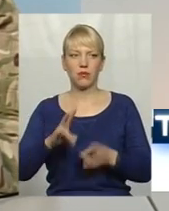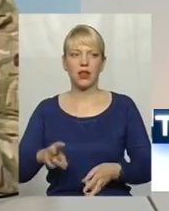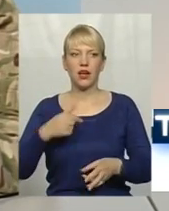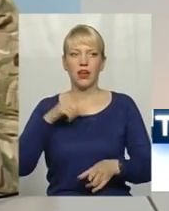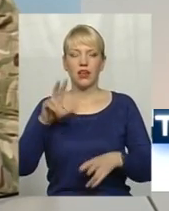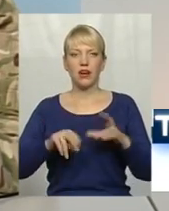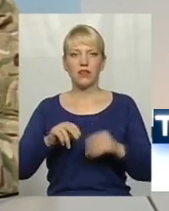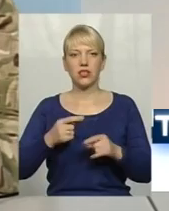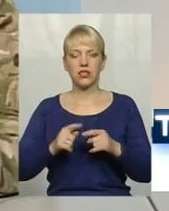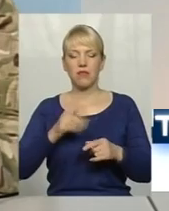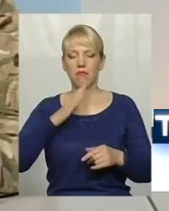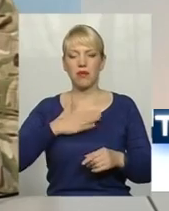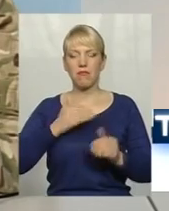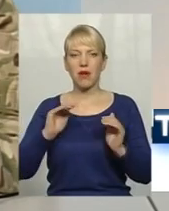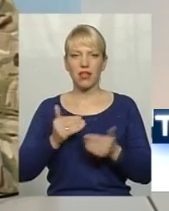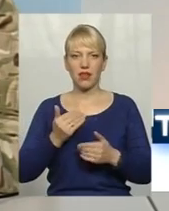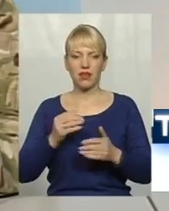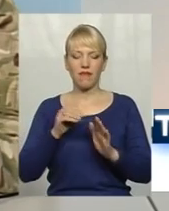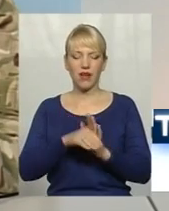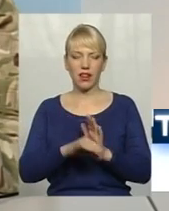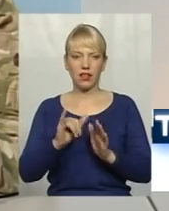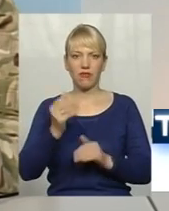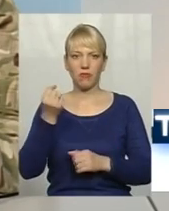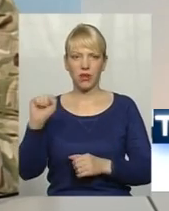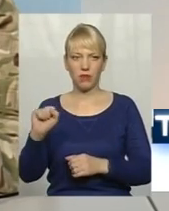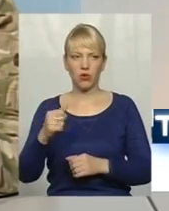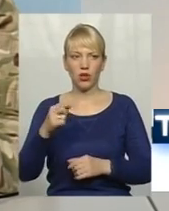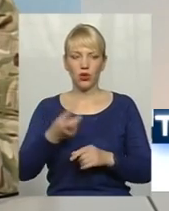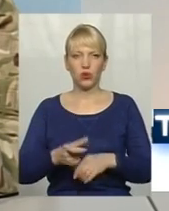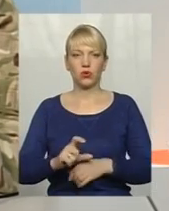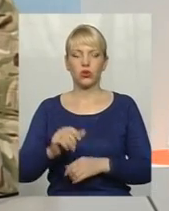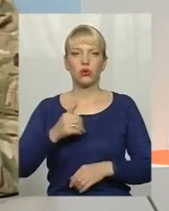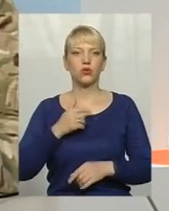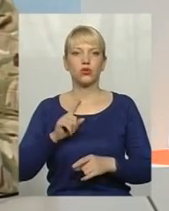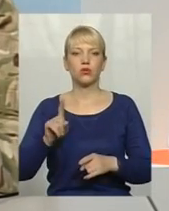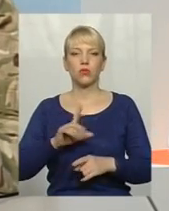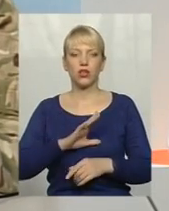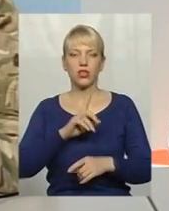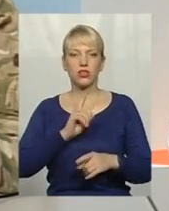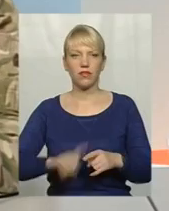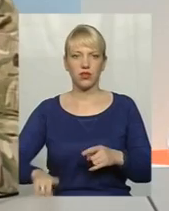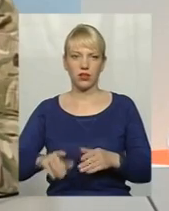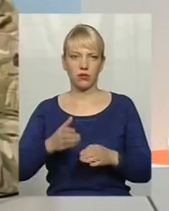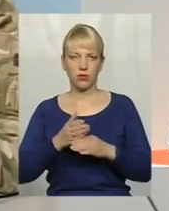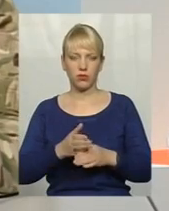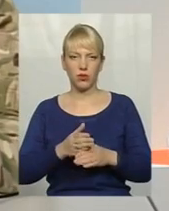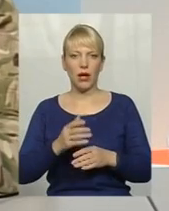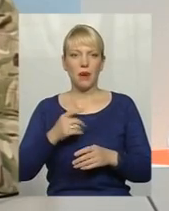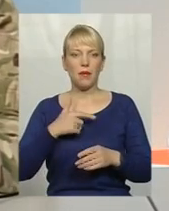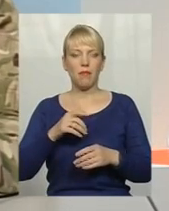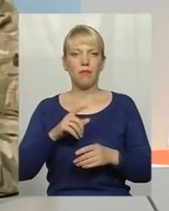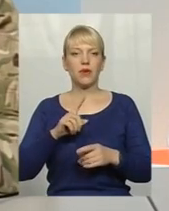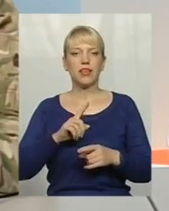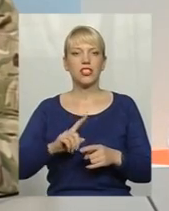мій маленький вклад в перемогу, і дуже хочу, щоб була швидко перемога, і дуже хочу, щоб був мир в